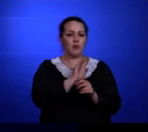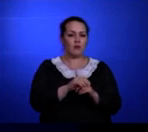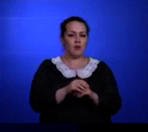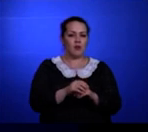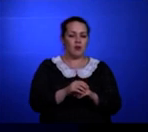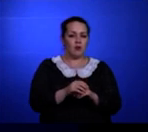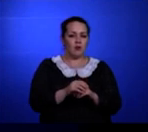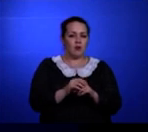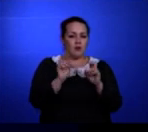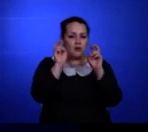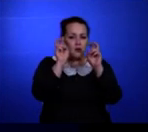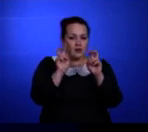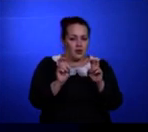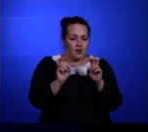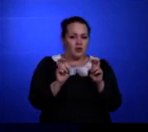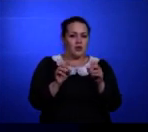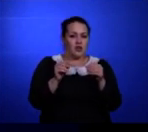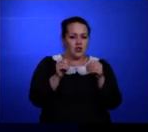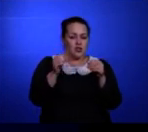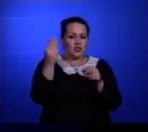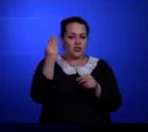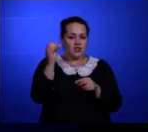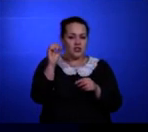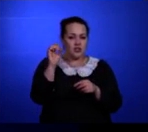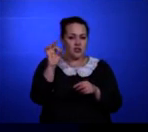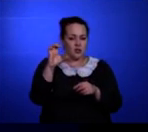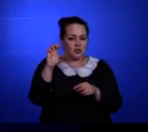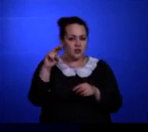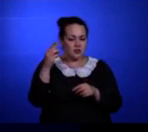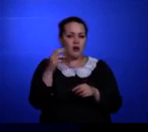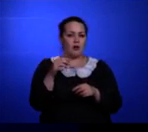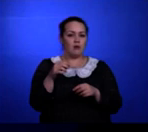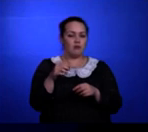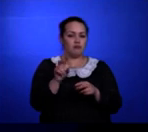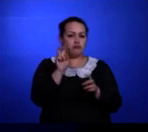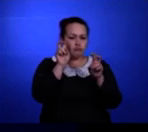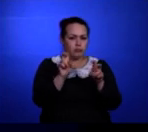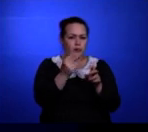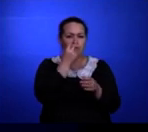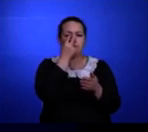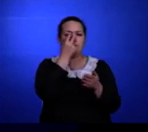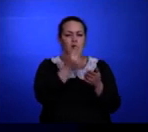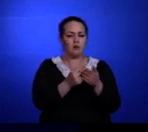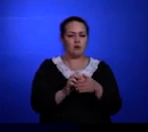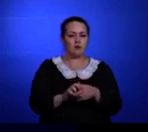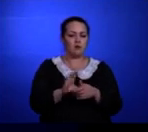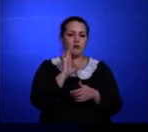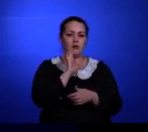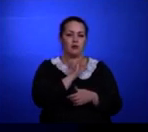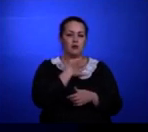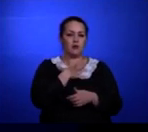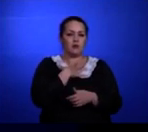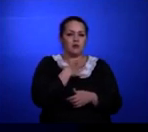позади других. Отсюда было виднее. Мать вздыхала, порой